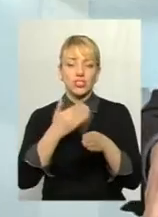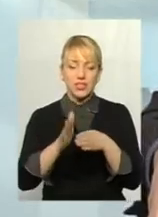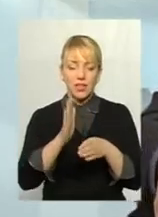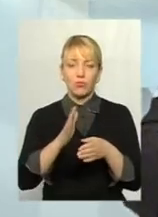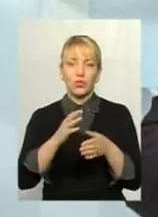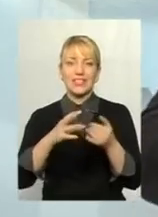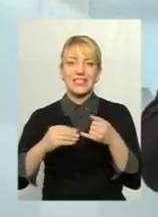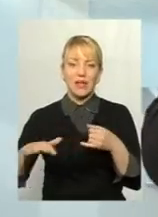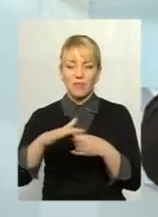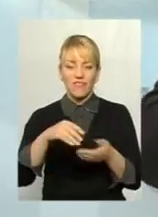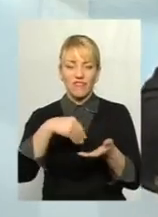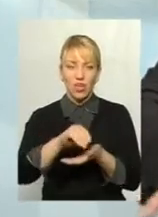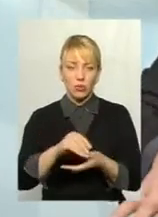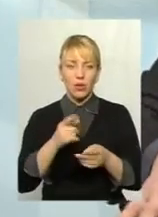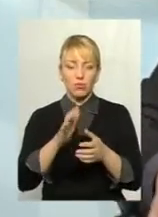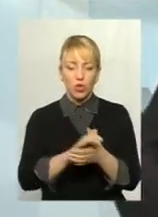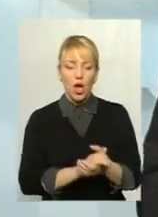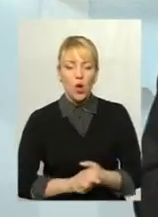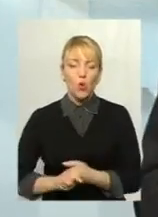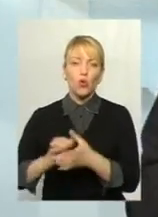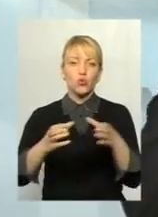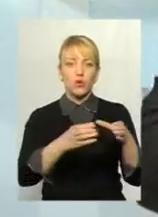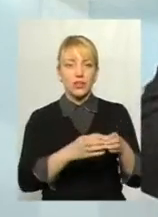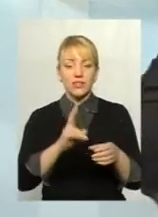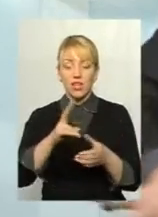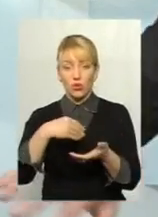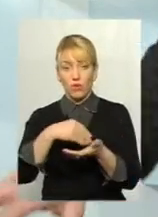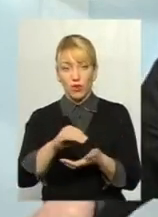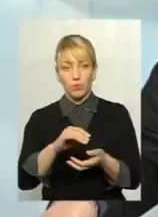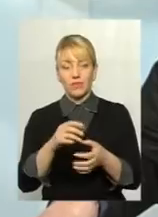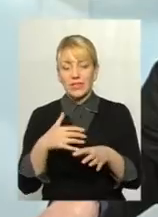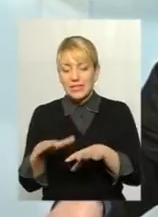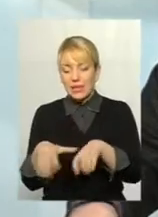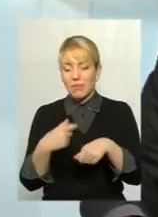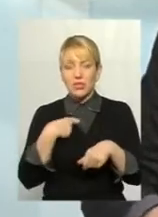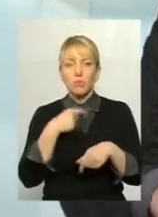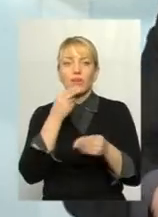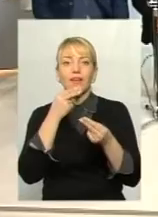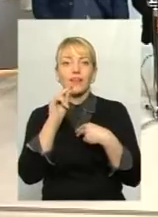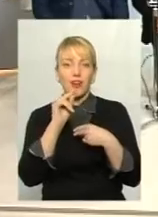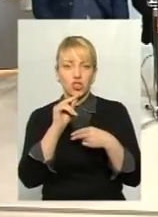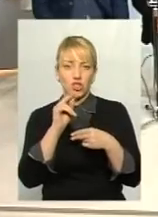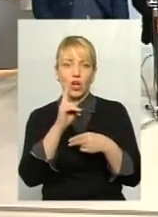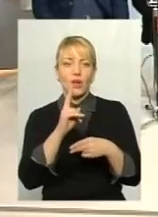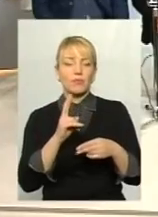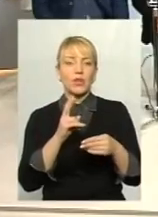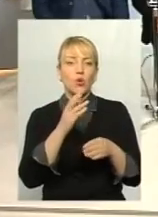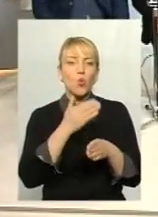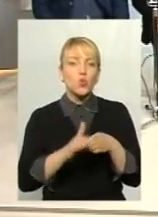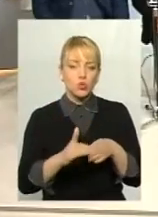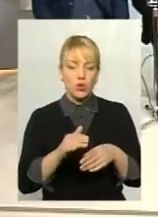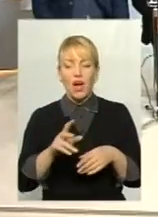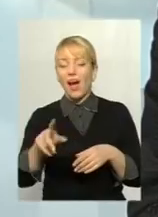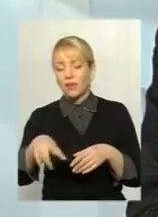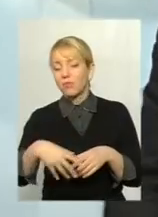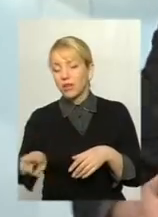даному полі, буде консолідація, так звана. І той, хто викупив, він забере собі кращий кусок на полі, а решта, будь ласка, беріть, грізіть. І